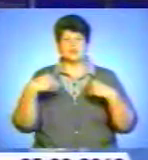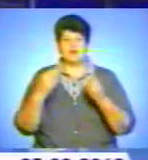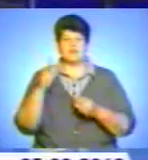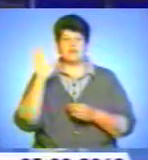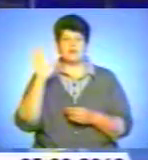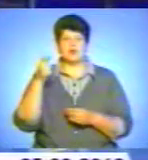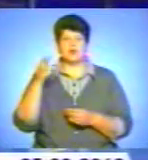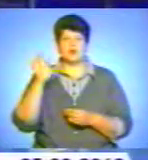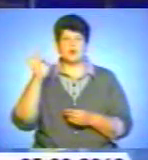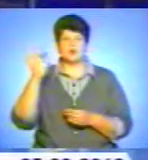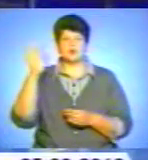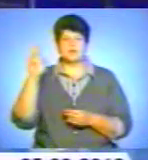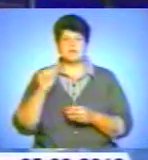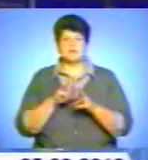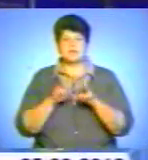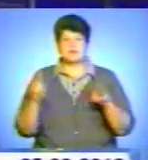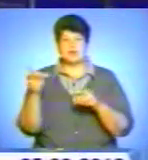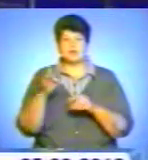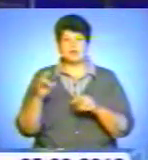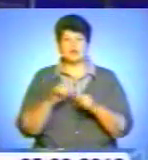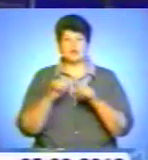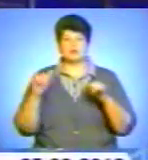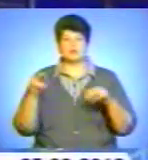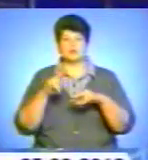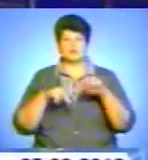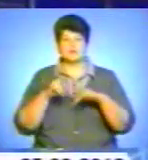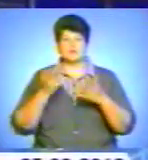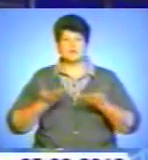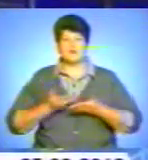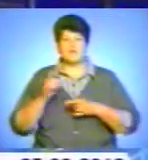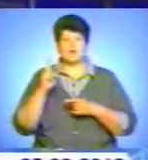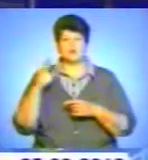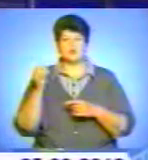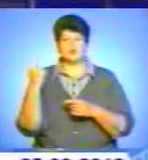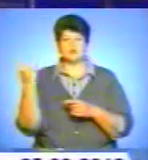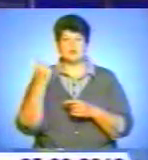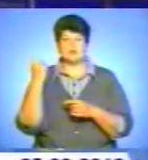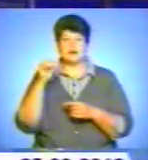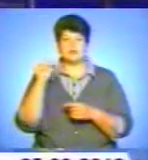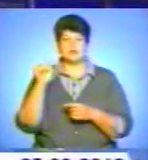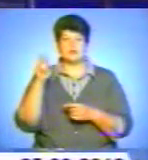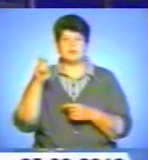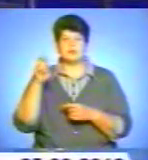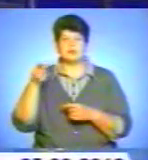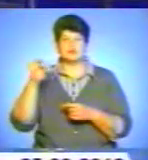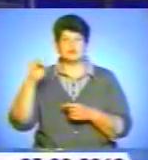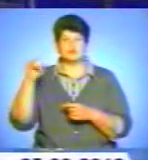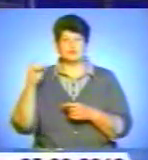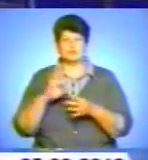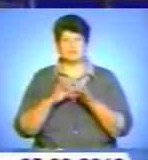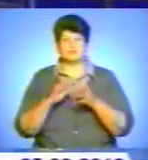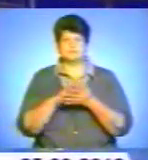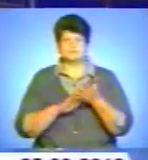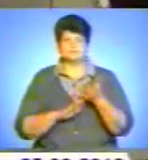Хорошковський та міністр регіонального розвитку, будівництва та житлово-комунального господарства Анатолій Близнюк. Подробиці далі у